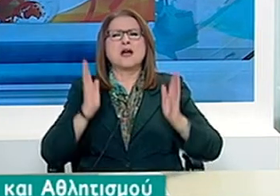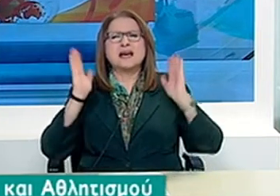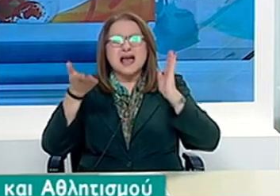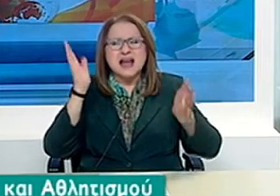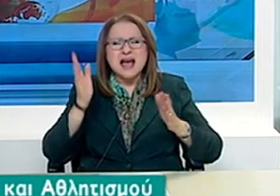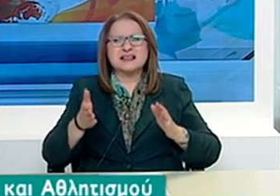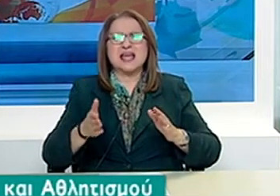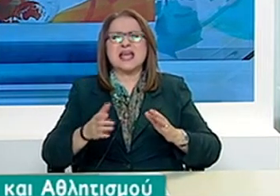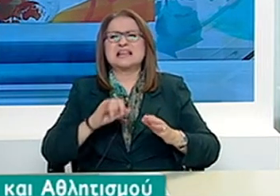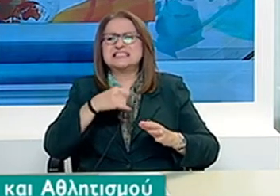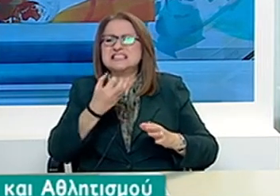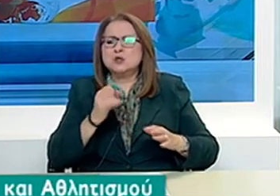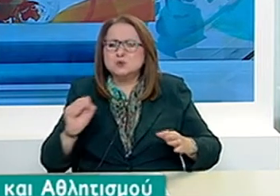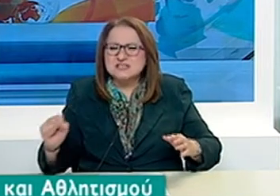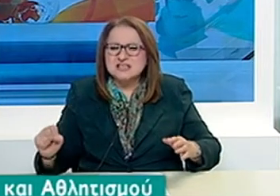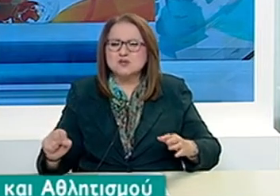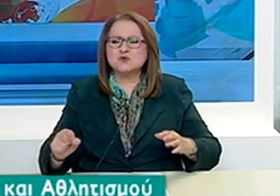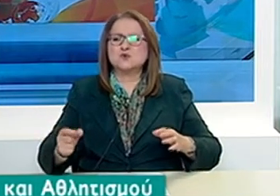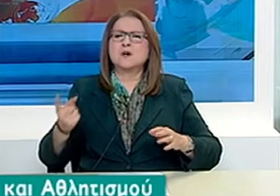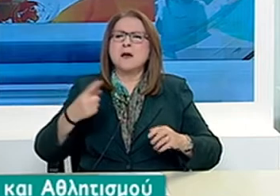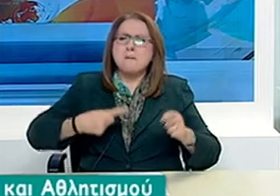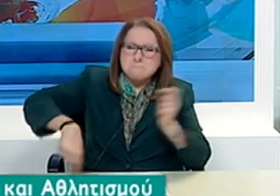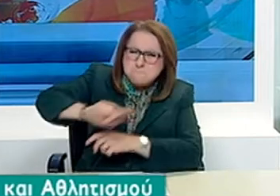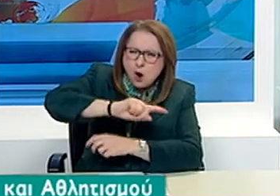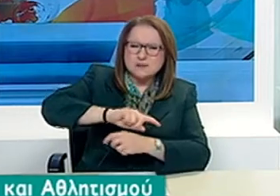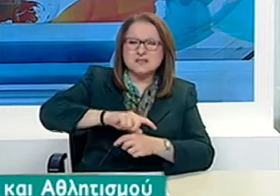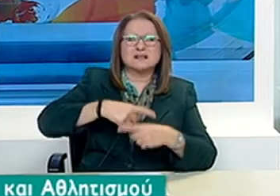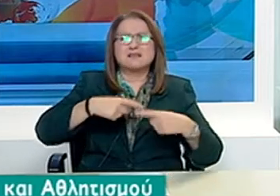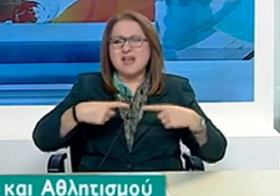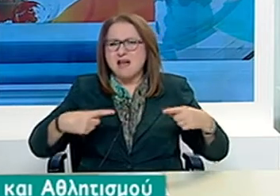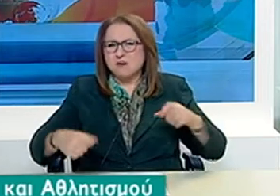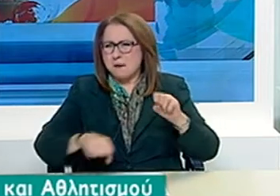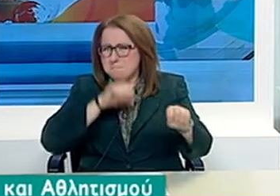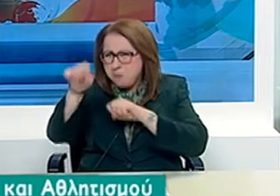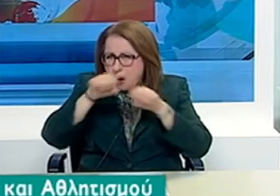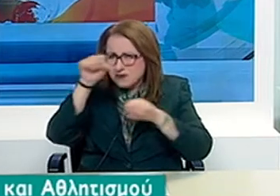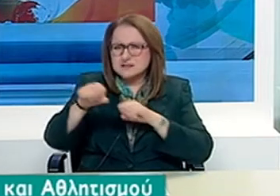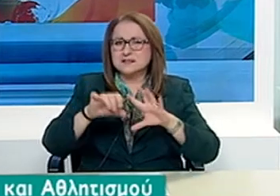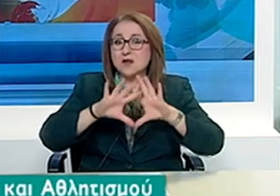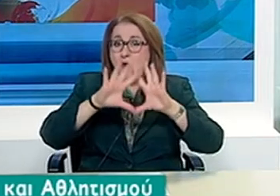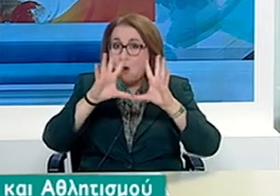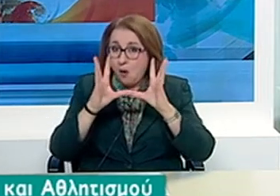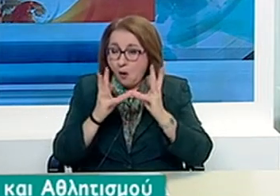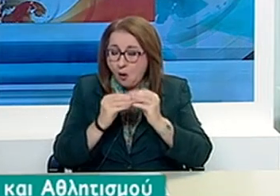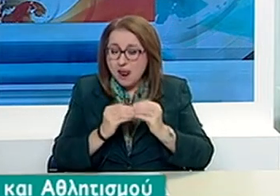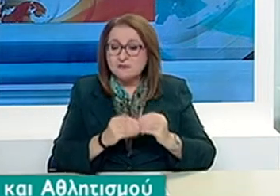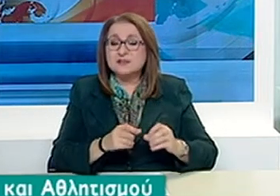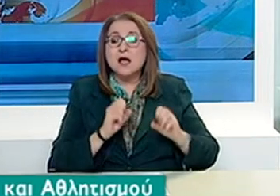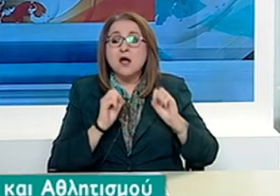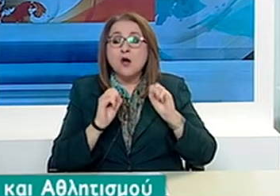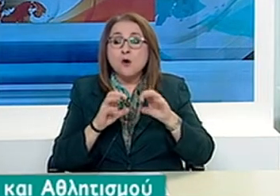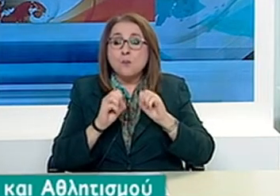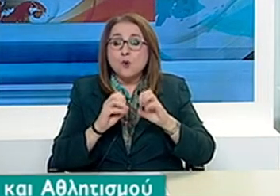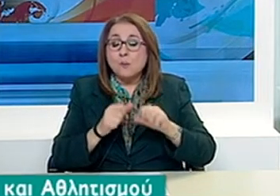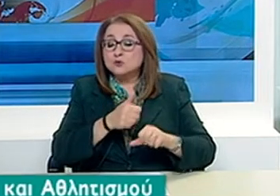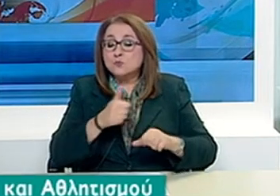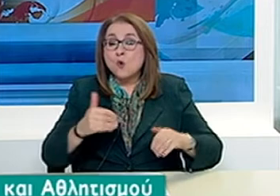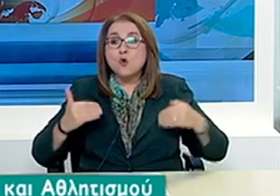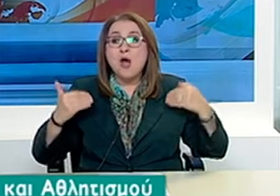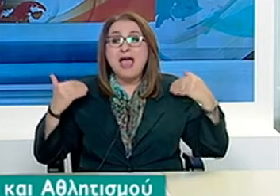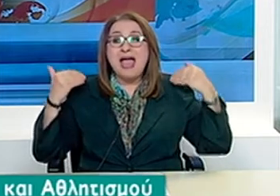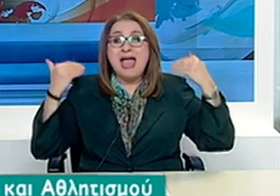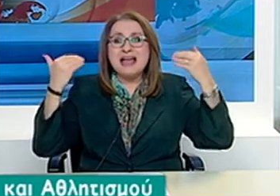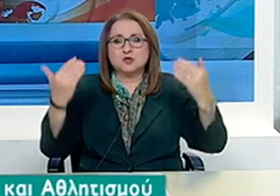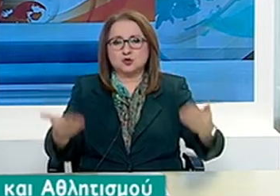ζιοζίτσου, παγκράτιο, κινγκ μποξινγκ και άλλα, επιτρέπεται προπόνηση μόνο φυσικής κατάστασης και μόνο σε ανοιχτούς χώρους,